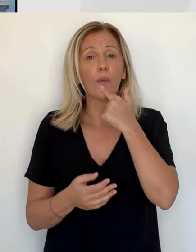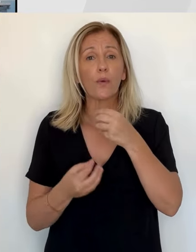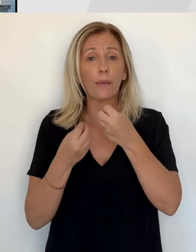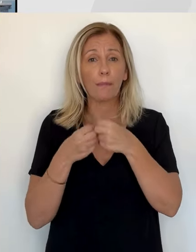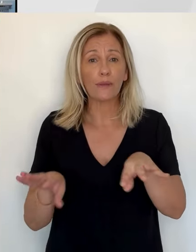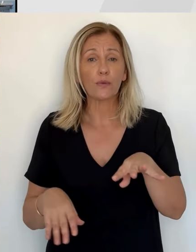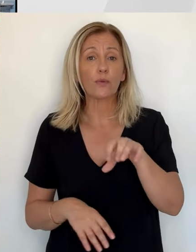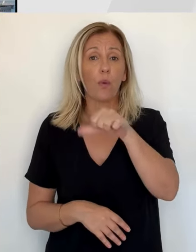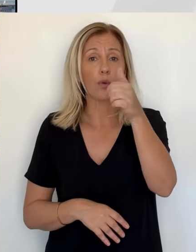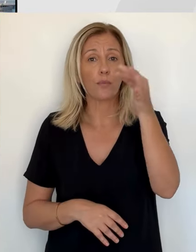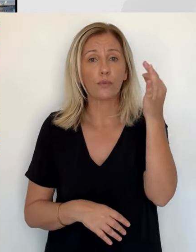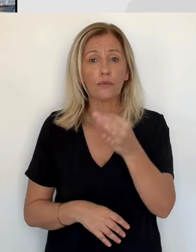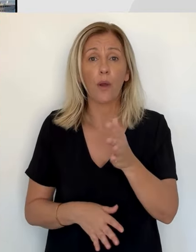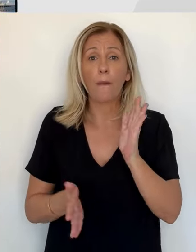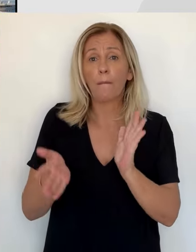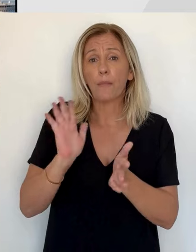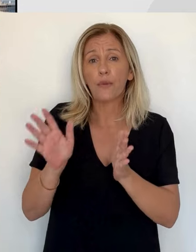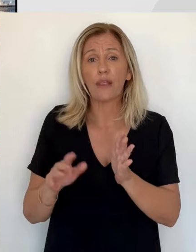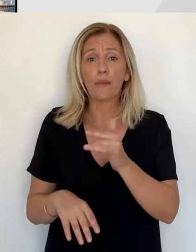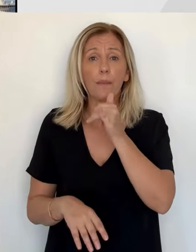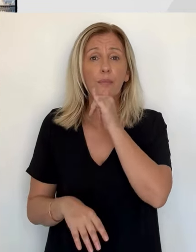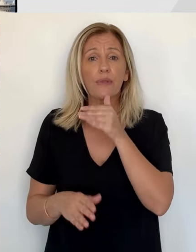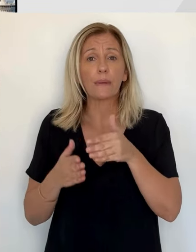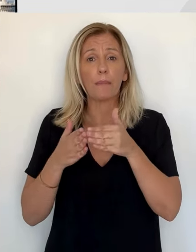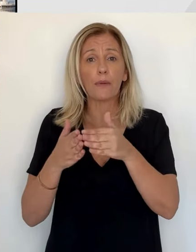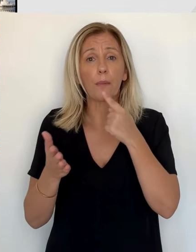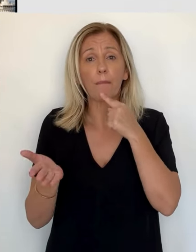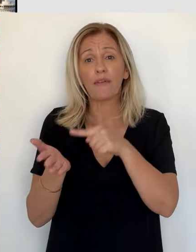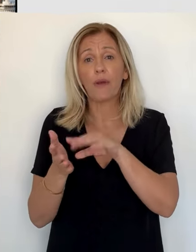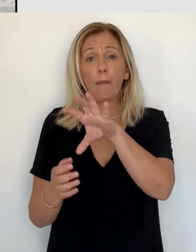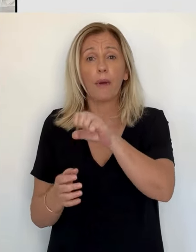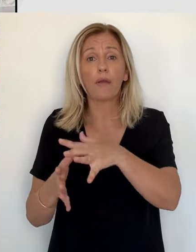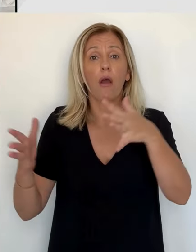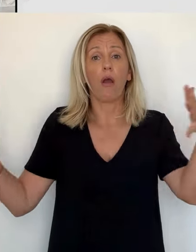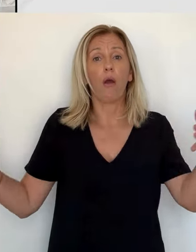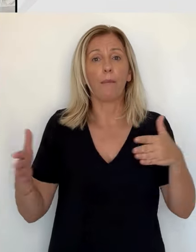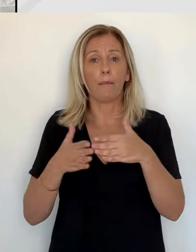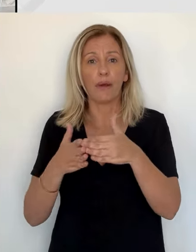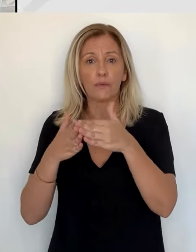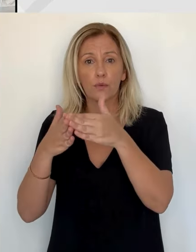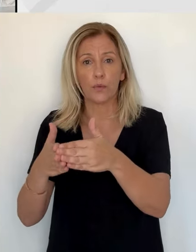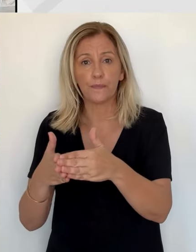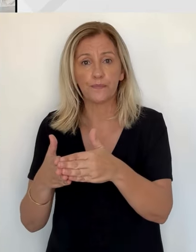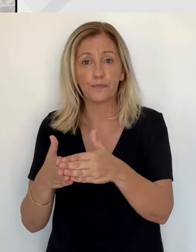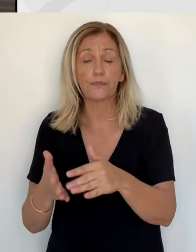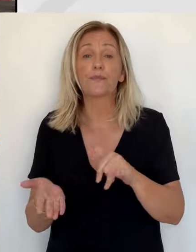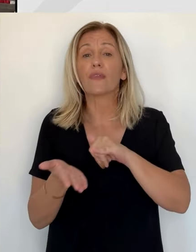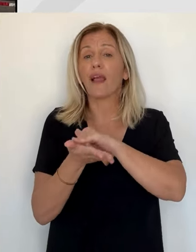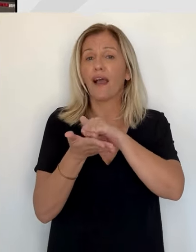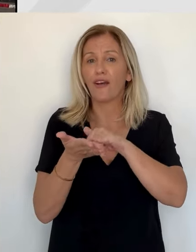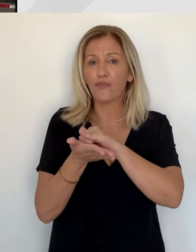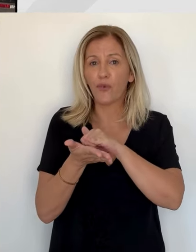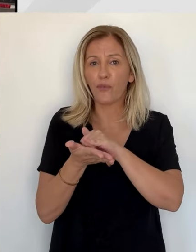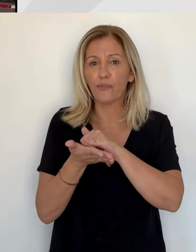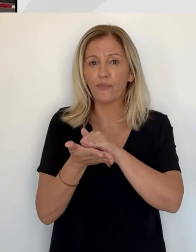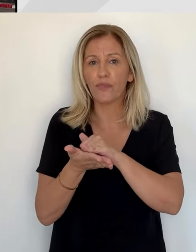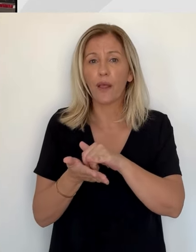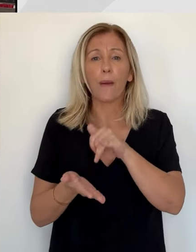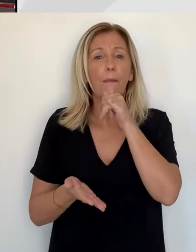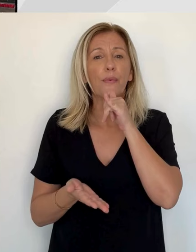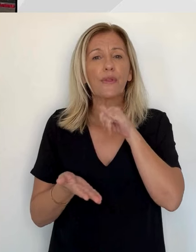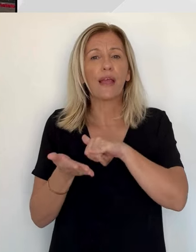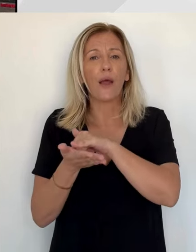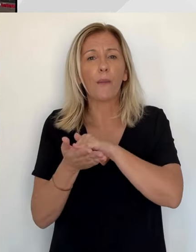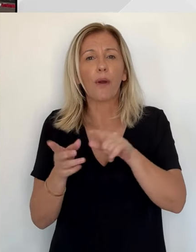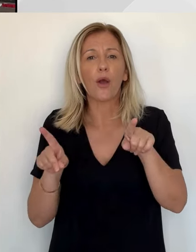enregistrée pour le port de Porto Vecchio et moins 11% pour celui d'Île-Rousse. En revanche, dans l'aérien, les aéroports secondaires de